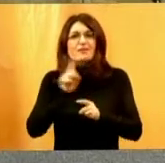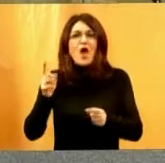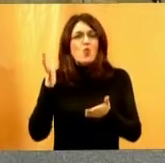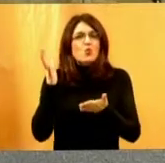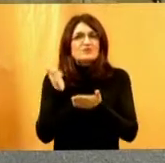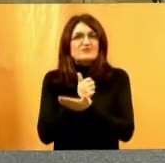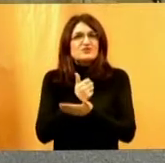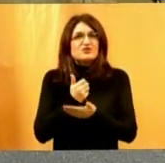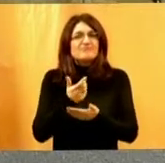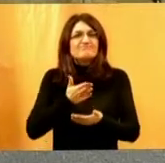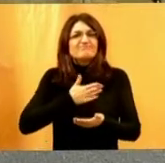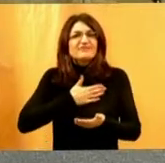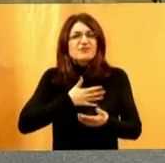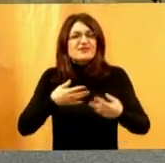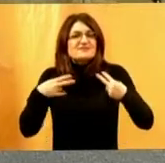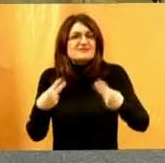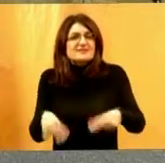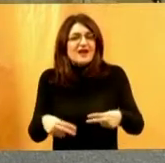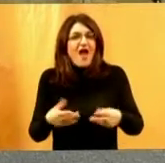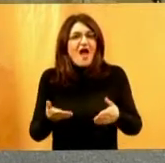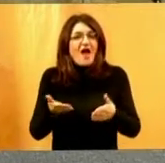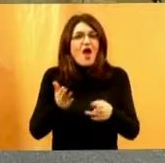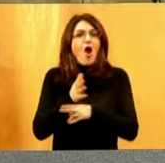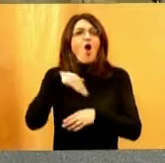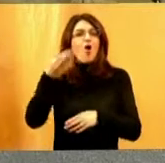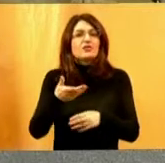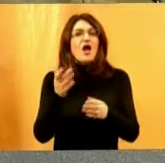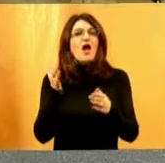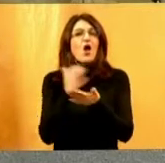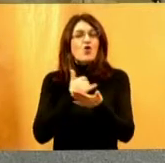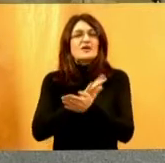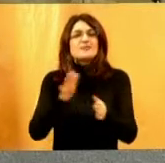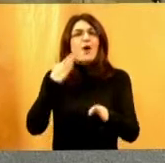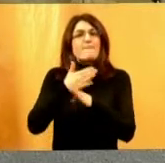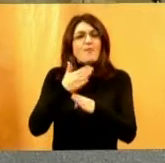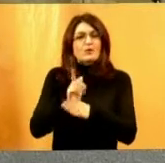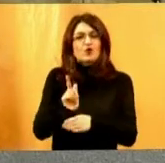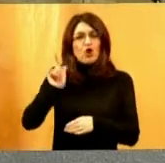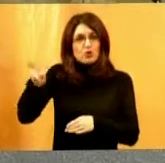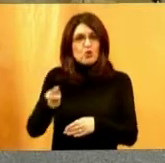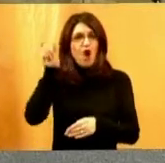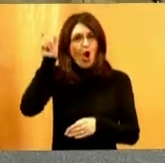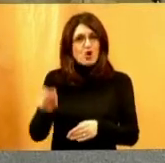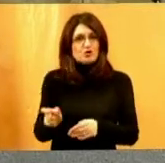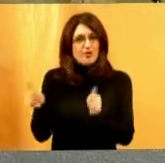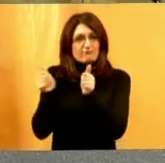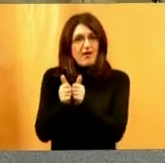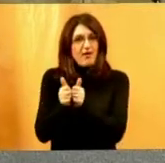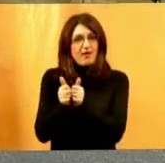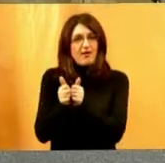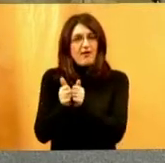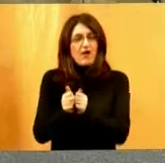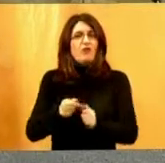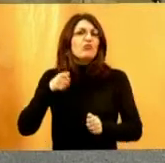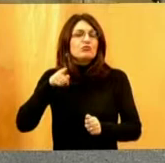prevladati vlastite strahove, onda koriste isključivo pomoć druge osobe. I to su